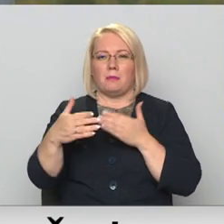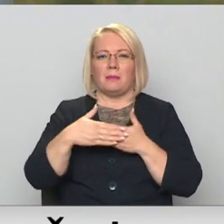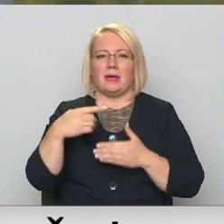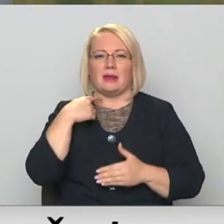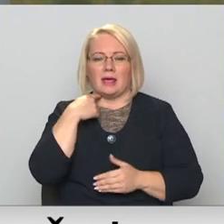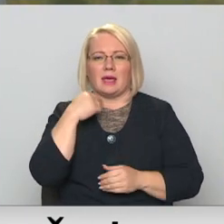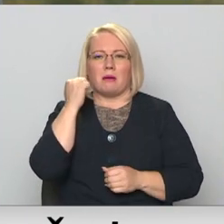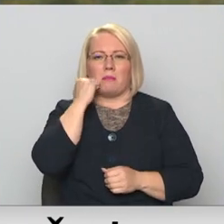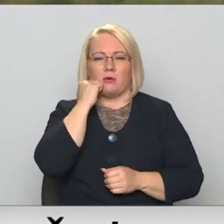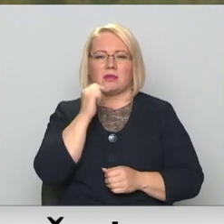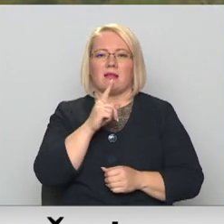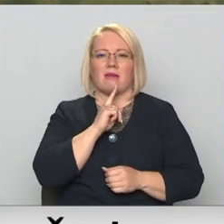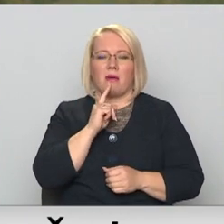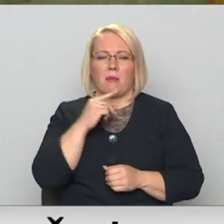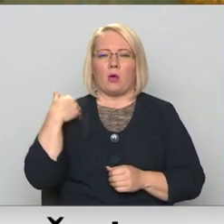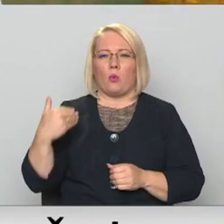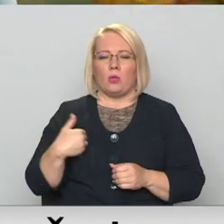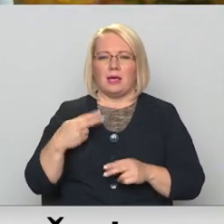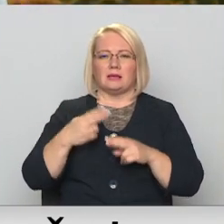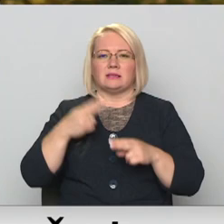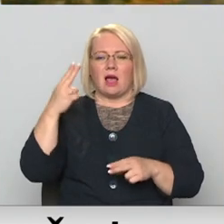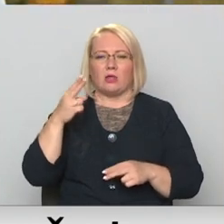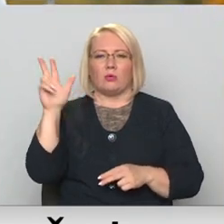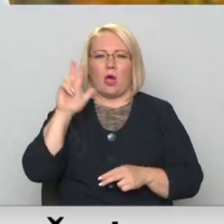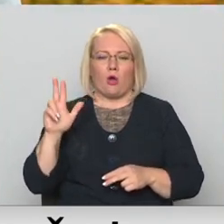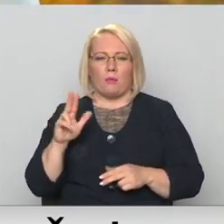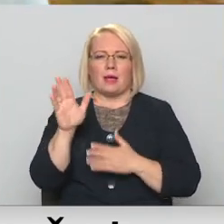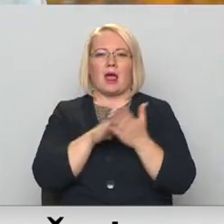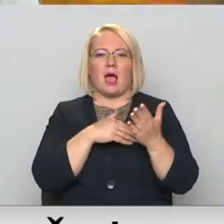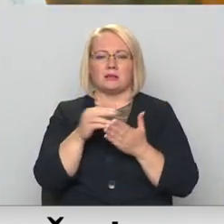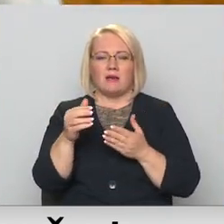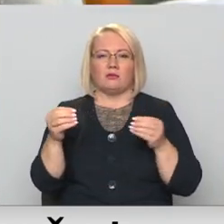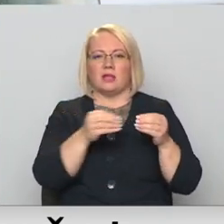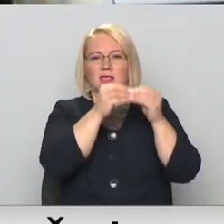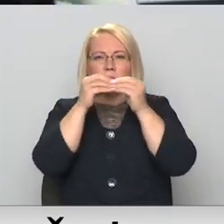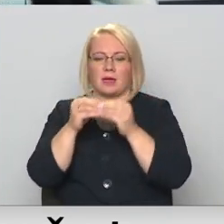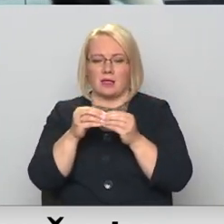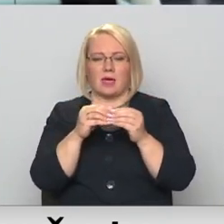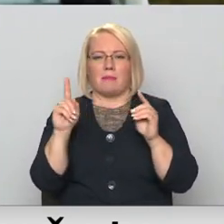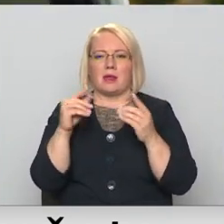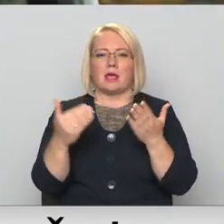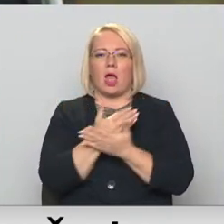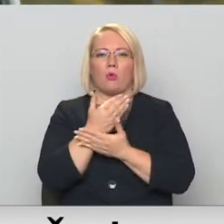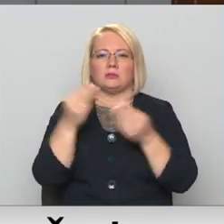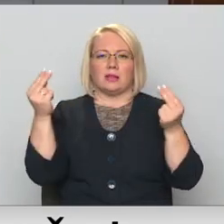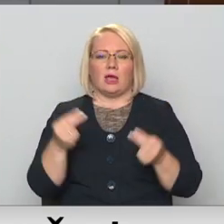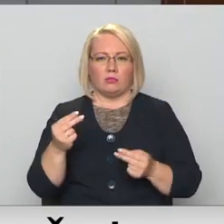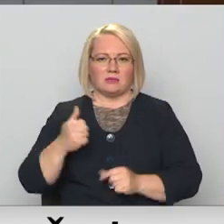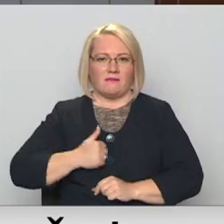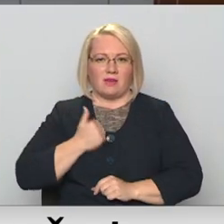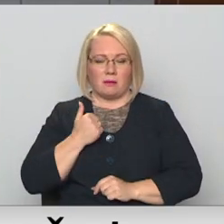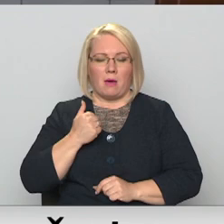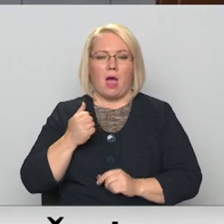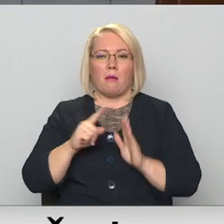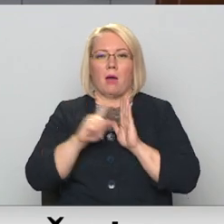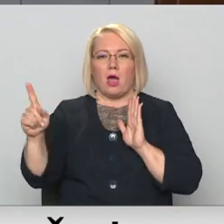Bauska, Liepāja, Kuldīgas Aldus un Daugavpils Krāslava uz desmit gadiem stājās spēkā jauns līgums ar pārvadātājiem. Maršrutā